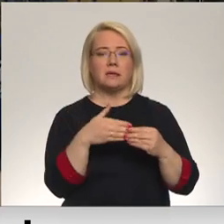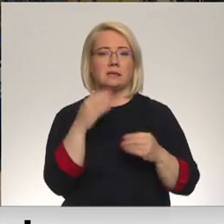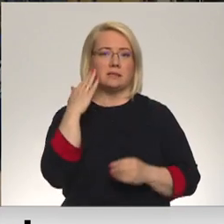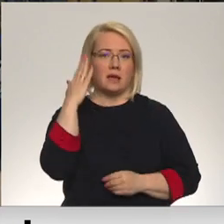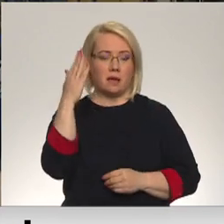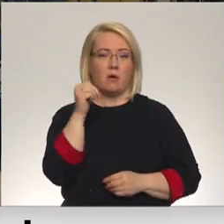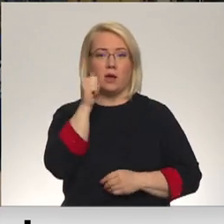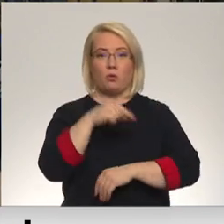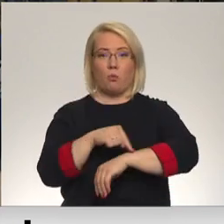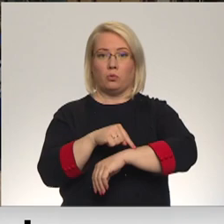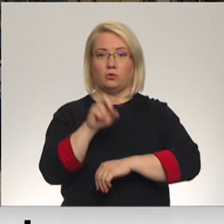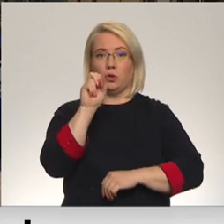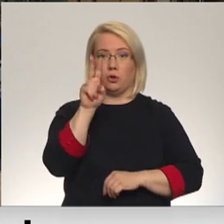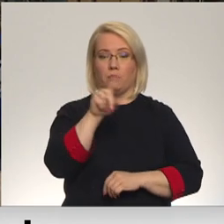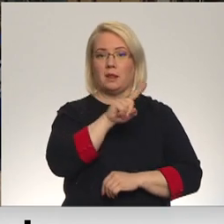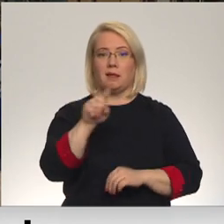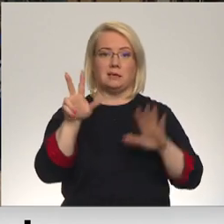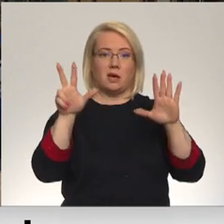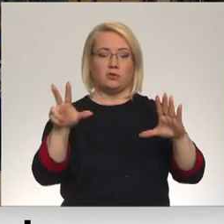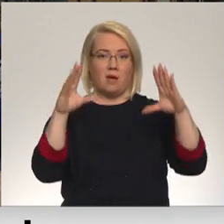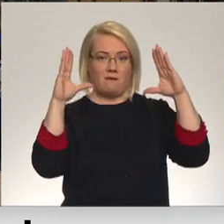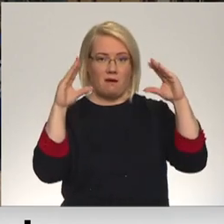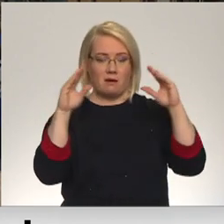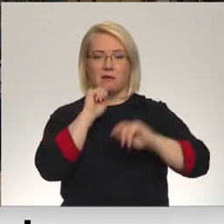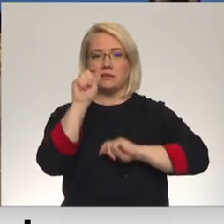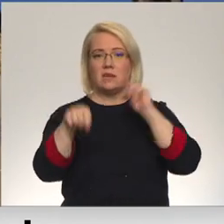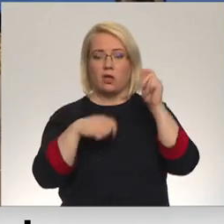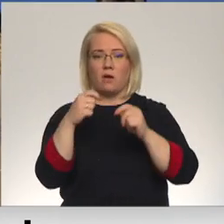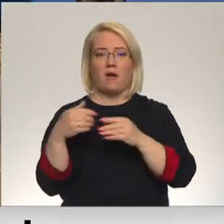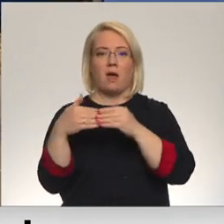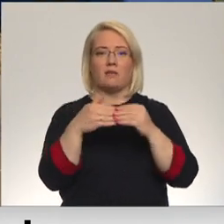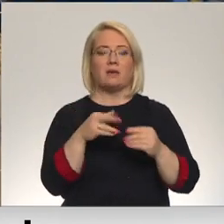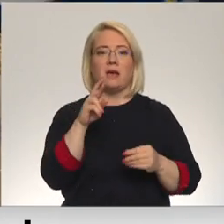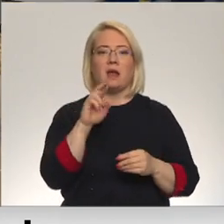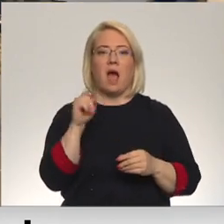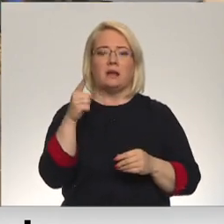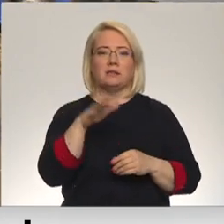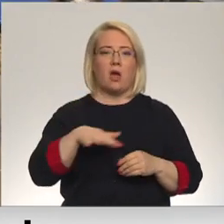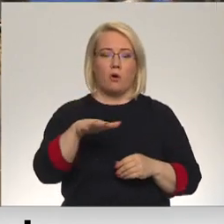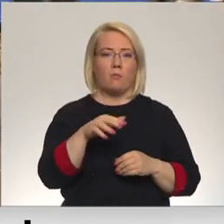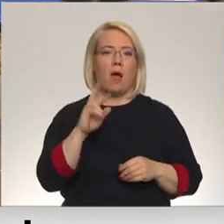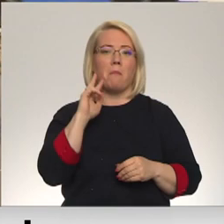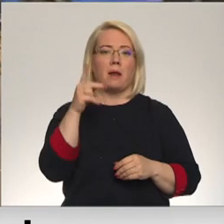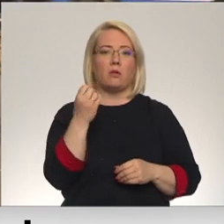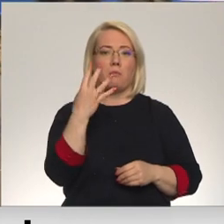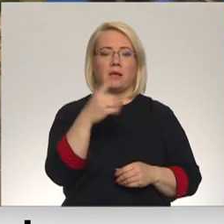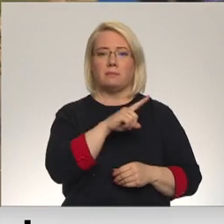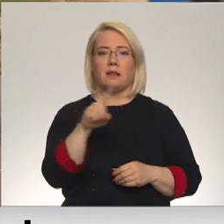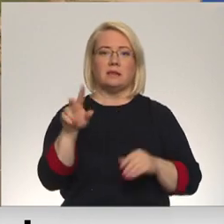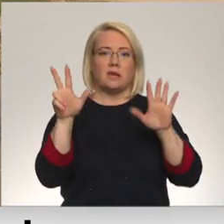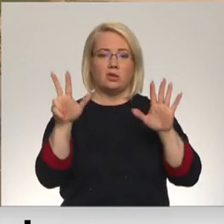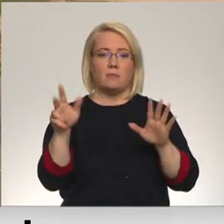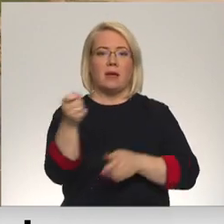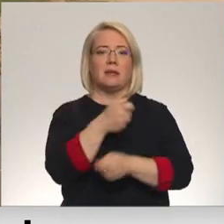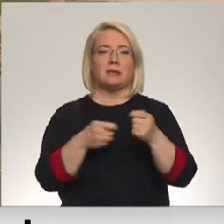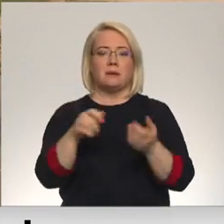Rīt no pulkstena 12. līdz 20. ziedojumas varēs nogādāt ar altslaukumā. Pārīt no pulkstenas 15. līdz 20. pie Tiesniecības